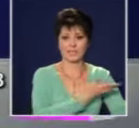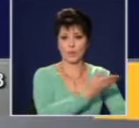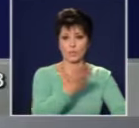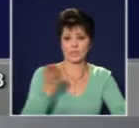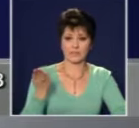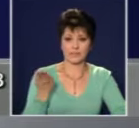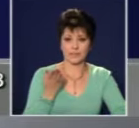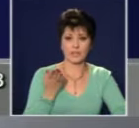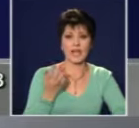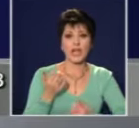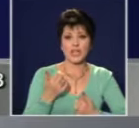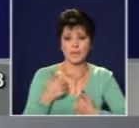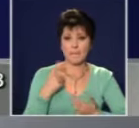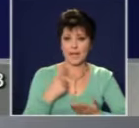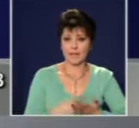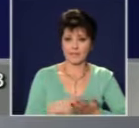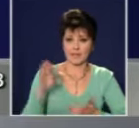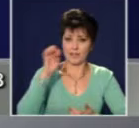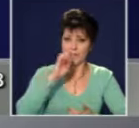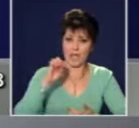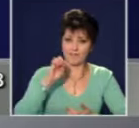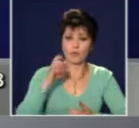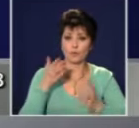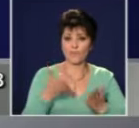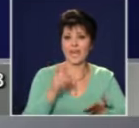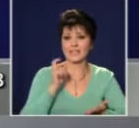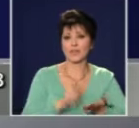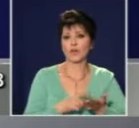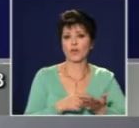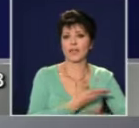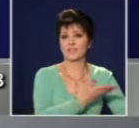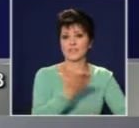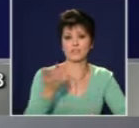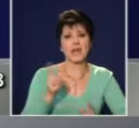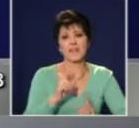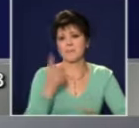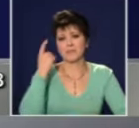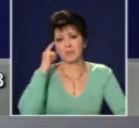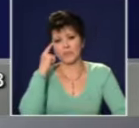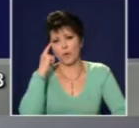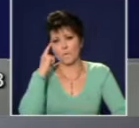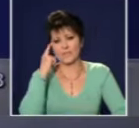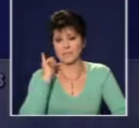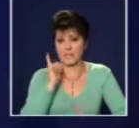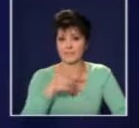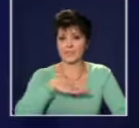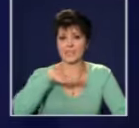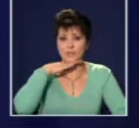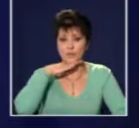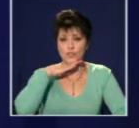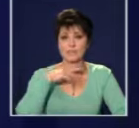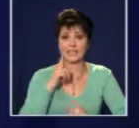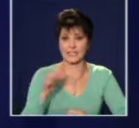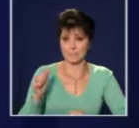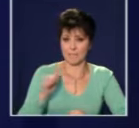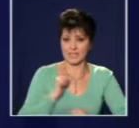гарантирани до 100 000 евро. Това е закона за всички. Няма какво да мъдрим и да се чудим. Нека да се научим, че не спазваме